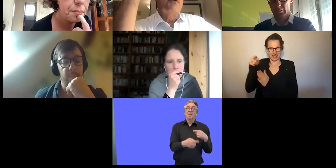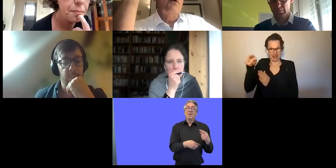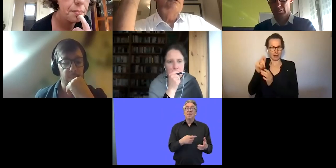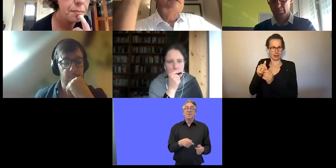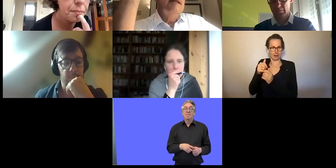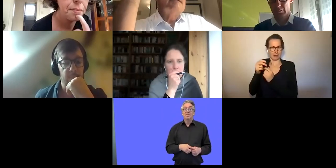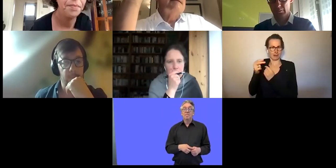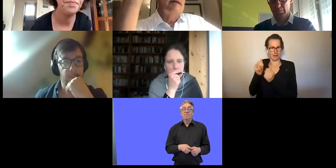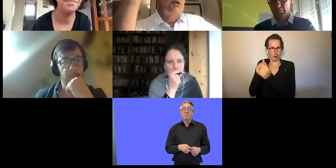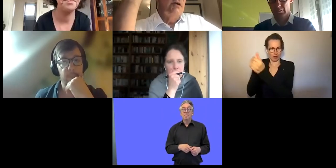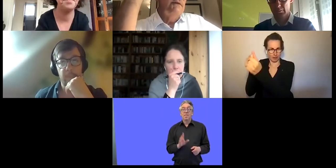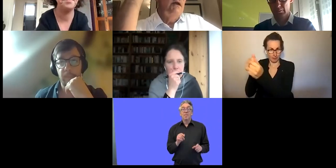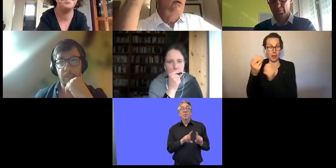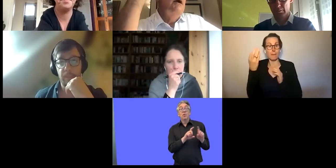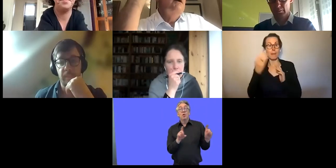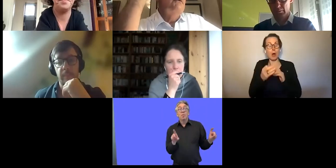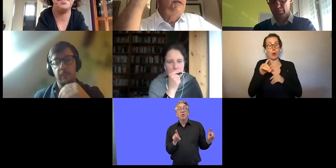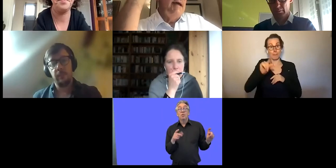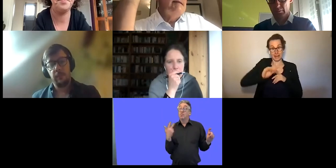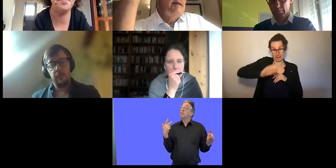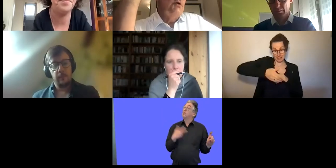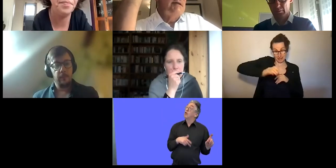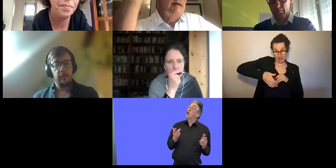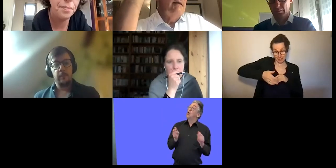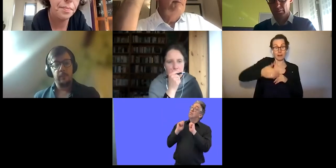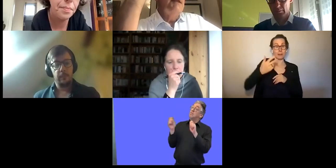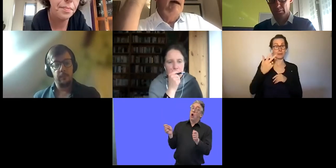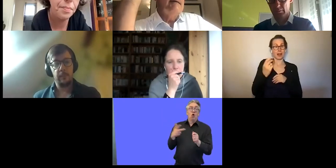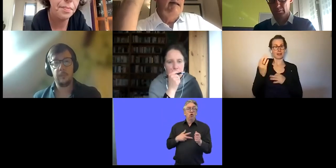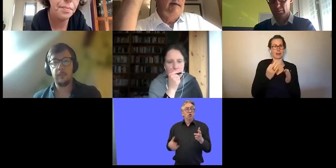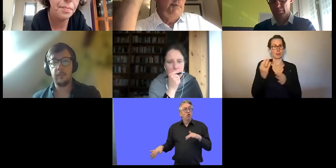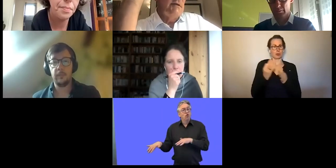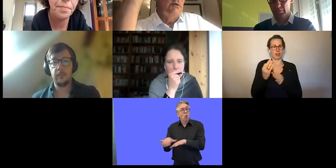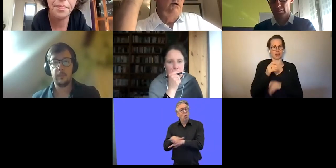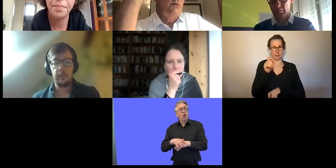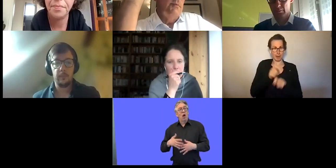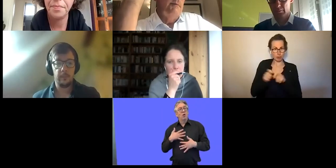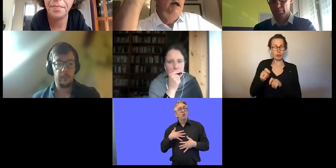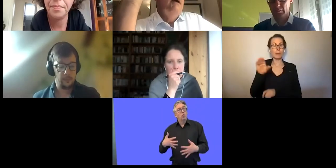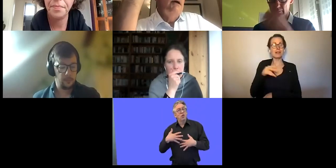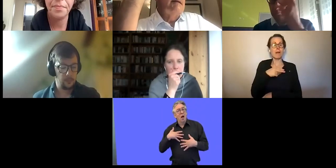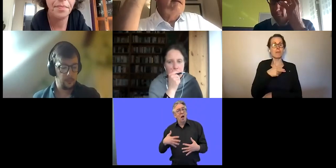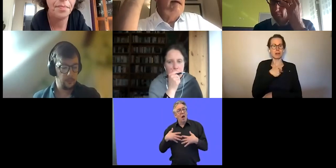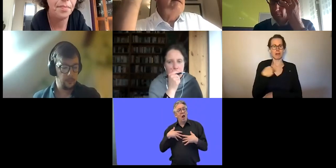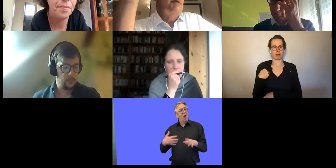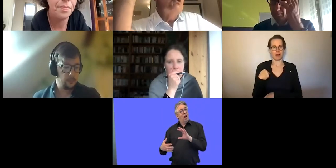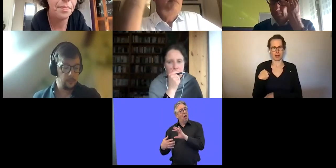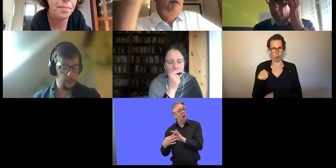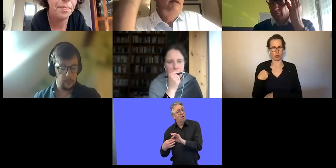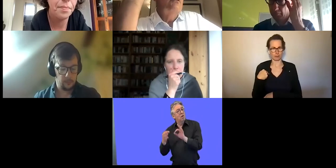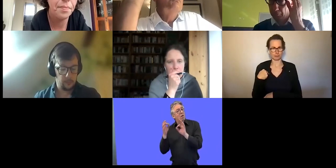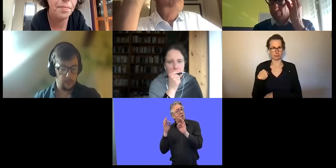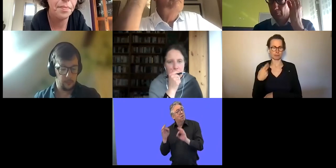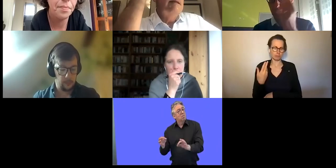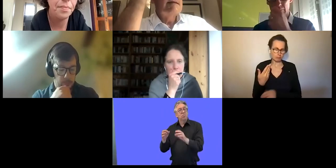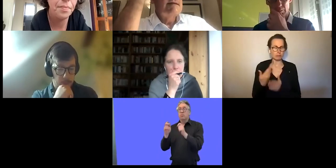braucht es mindestens eine Beschäftigung von 30 Prozent benachteiligter Personengruppe. Also das heißt, Menschen mit